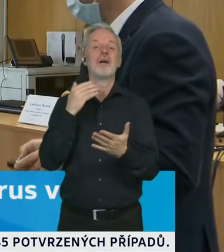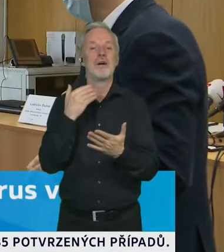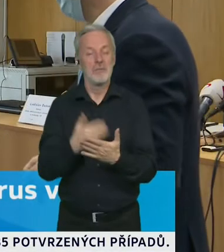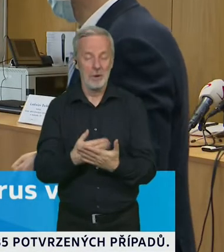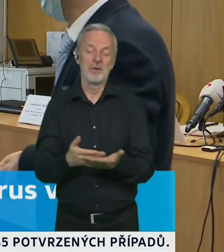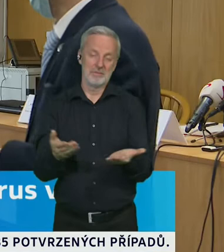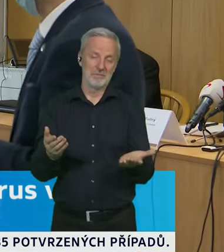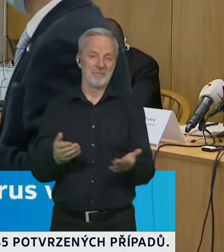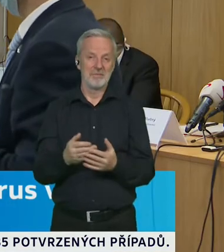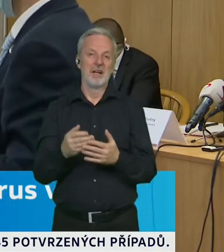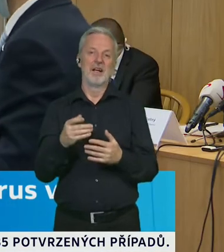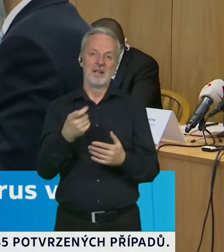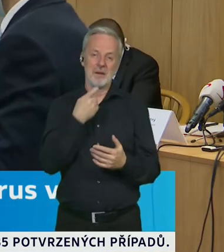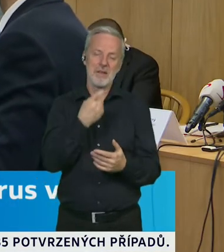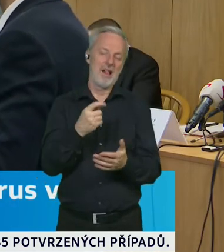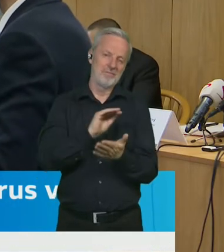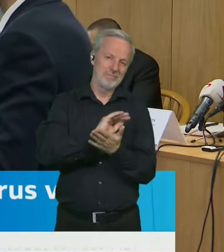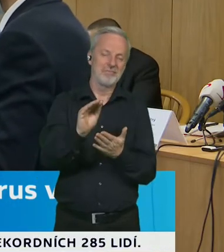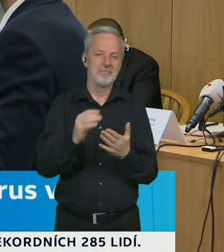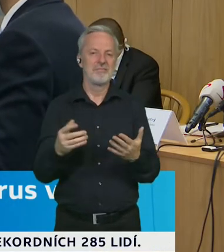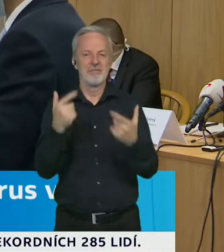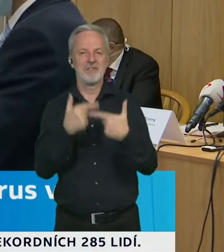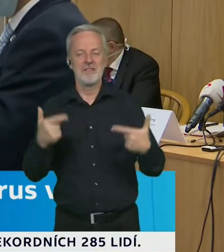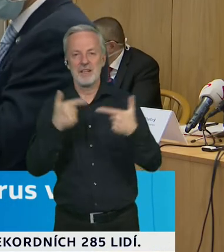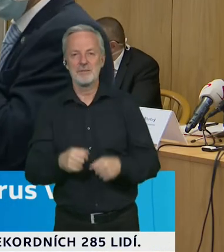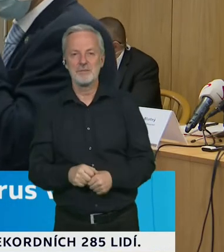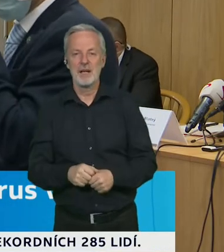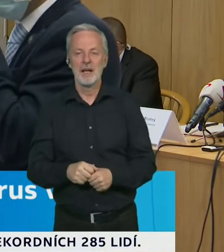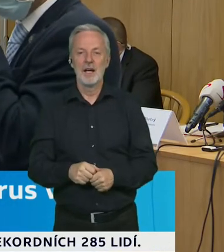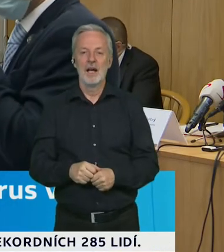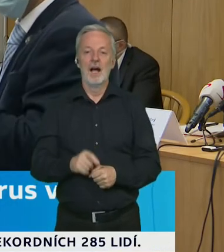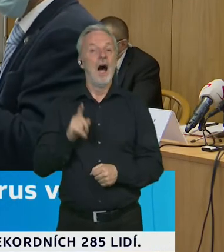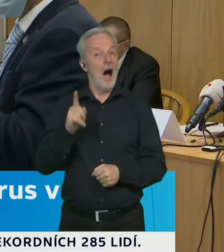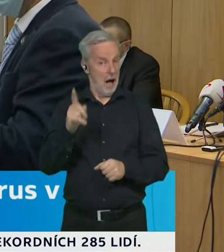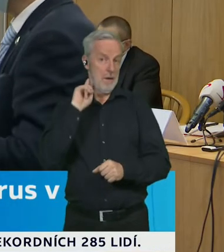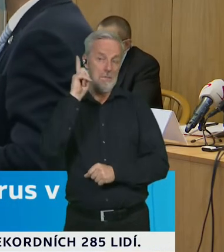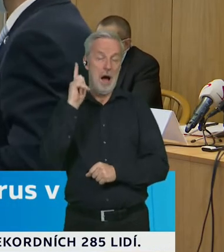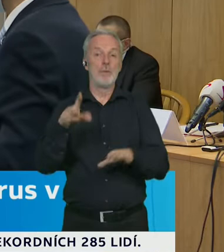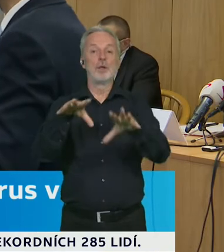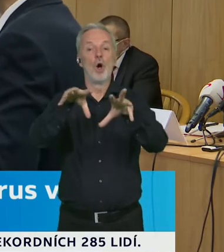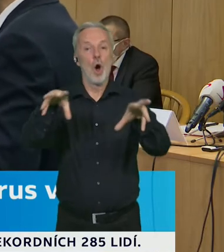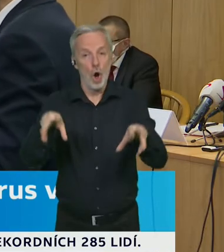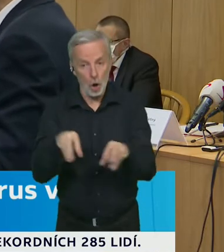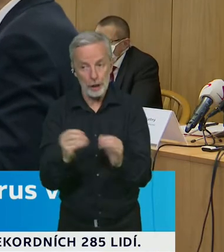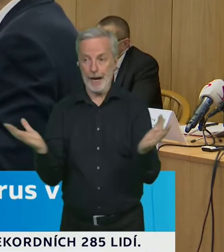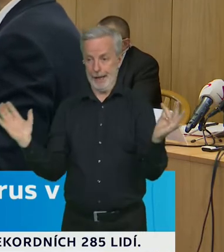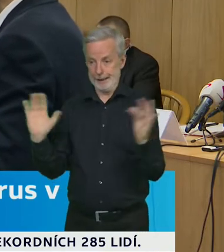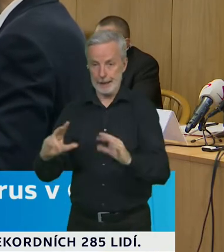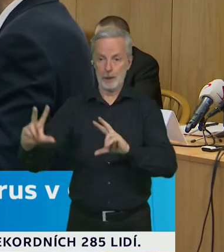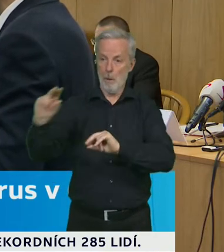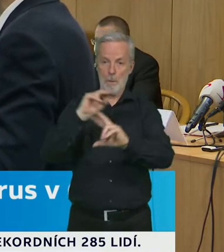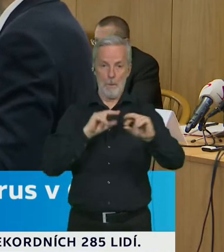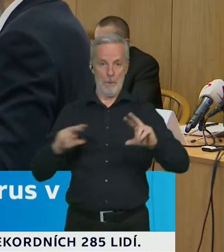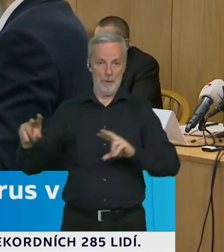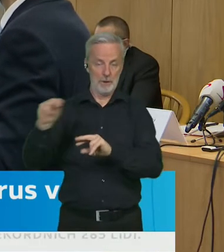informovat všechny. A je dobře, když si ti členové rodiny o tom i mezi sebou pohovoří.